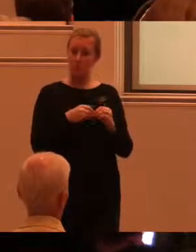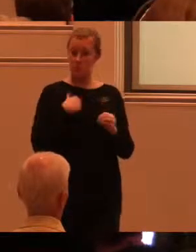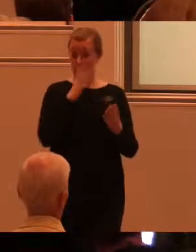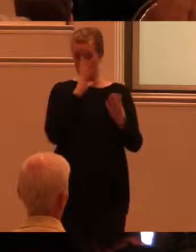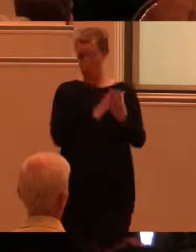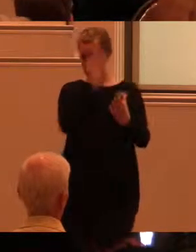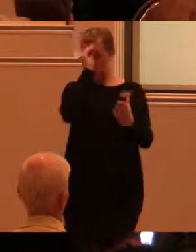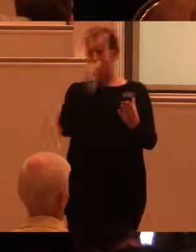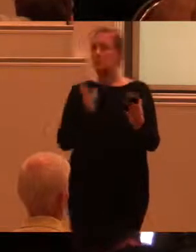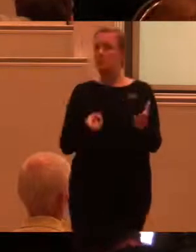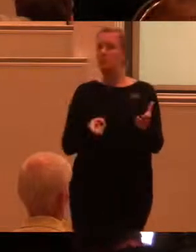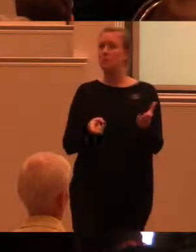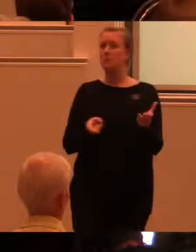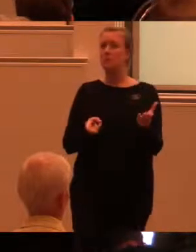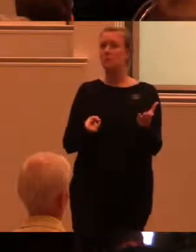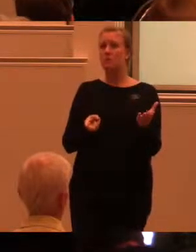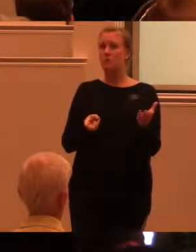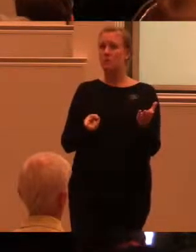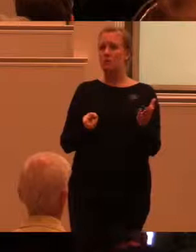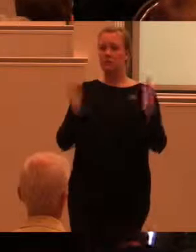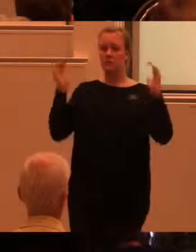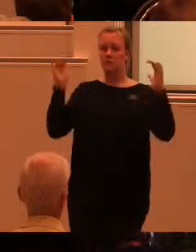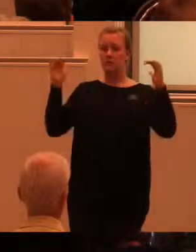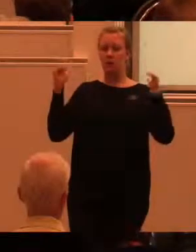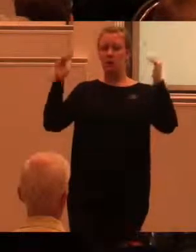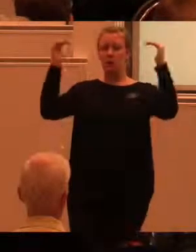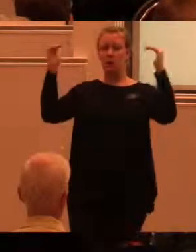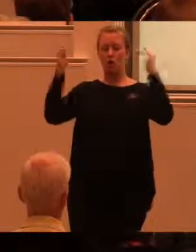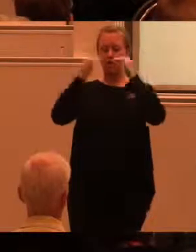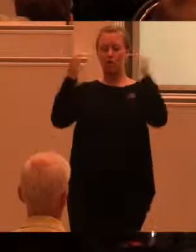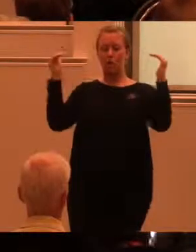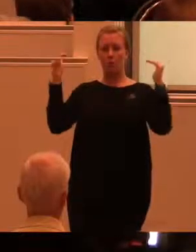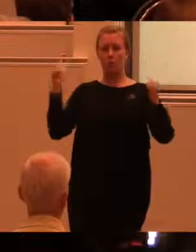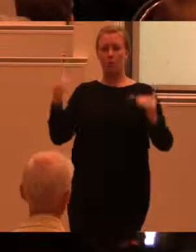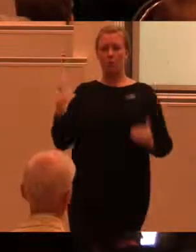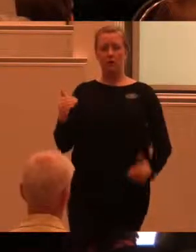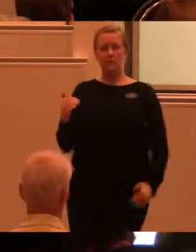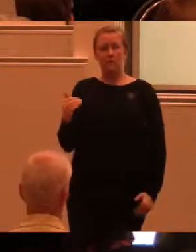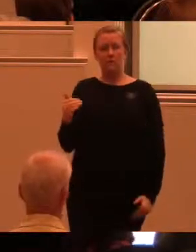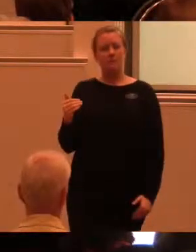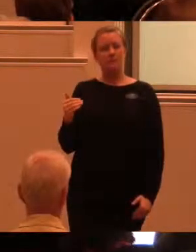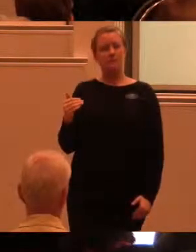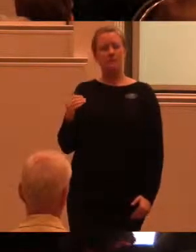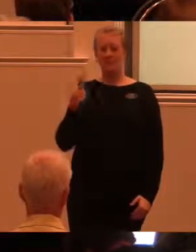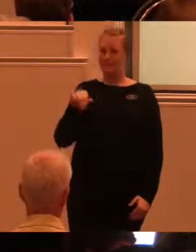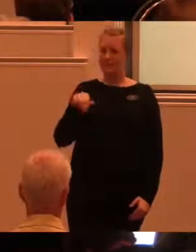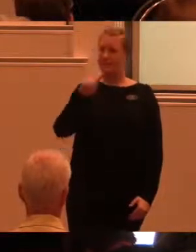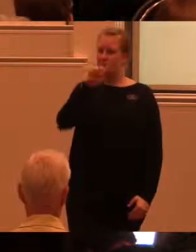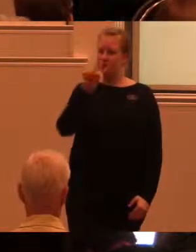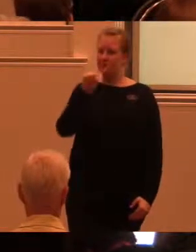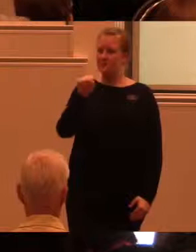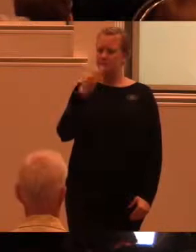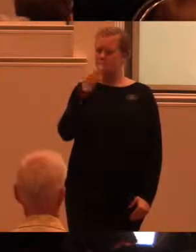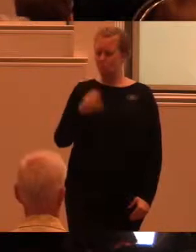på den översta nivå. Det ställer frågan hur kan vi skapa en